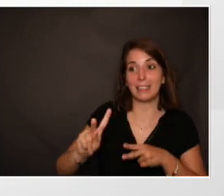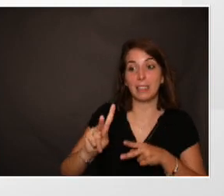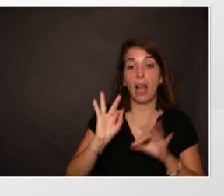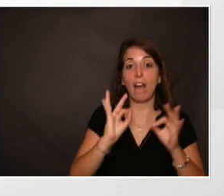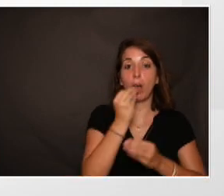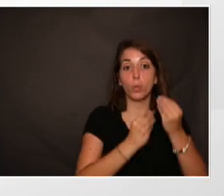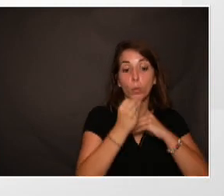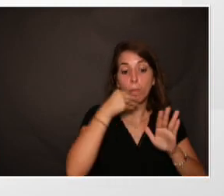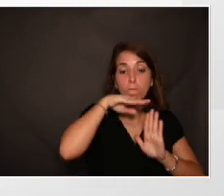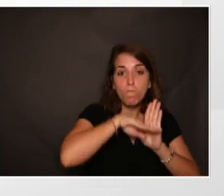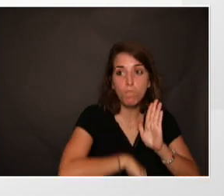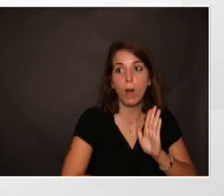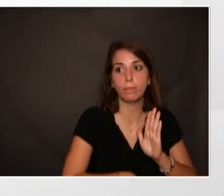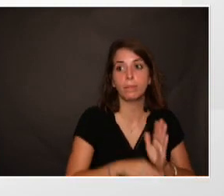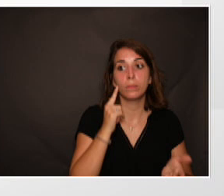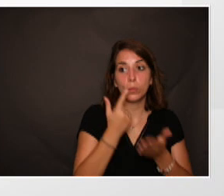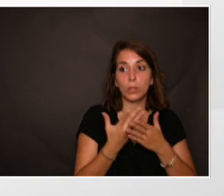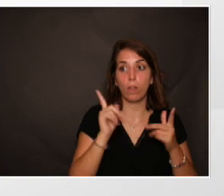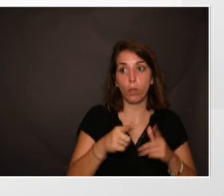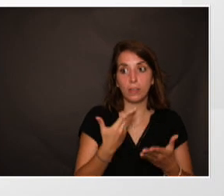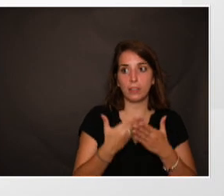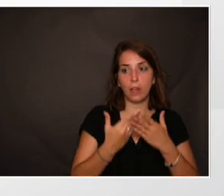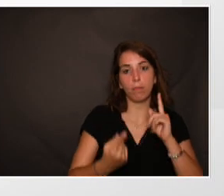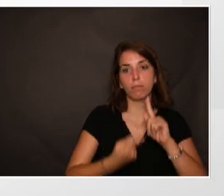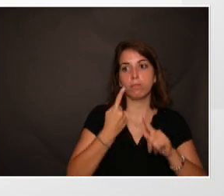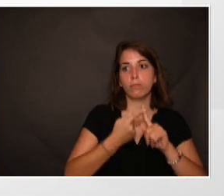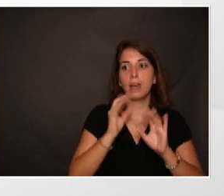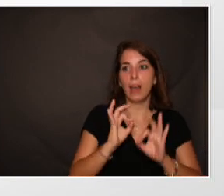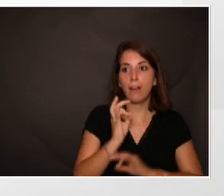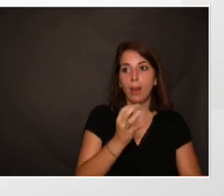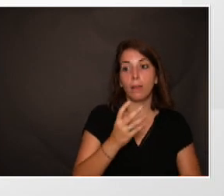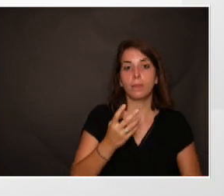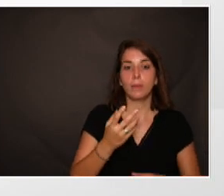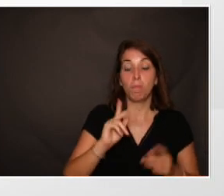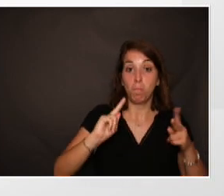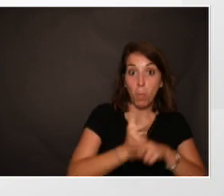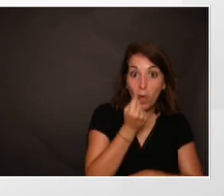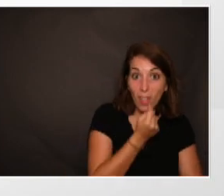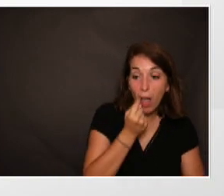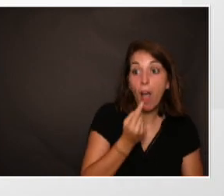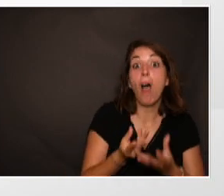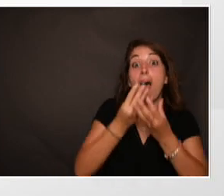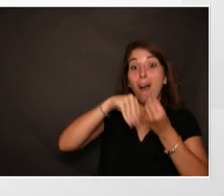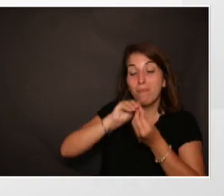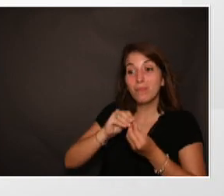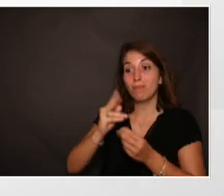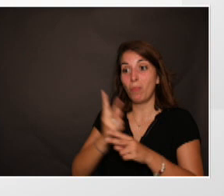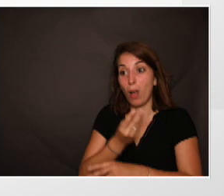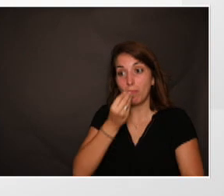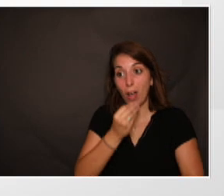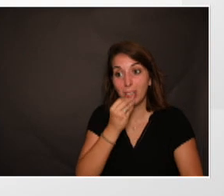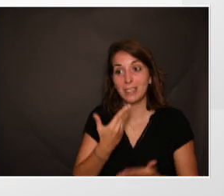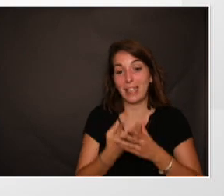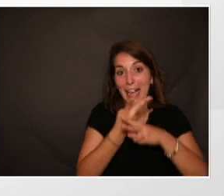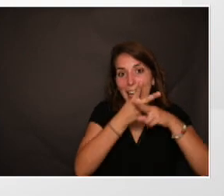dénutrir, donc ce n pas une bonne chose de rajouter un élément supplémentaire comme un mauvais état buccodentaire qui va majorer le